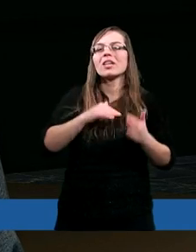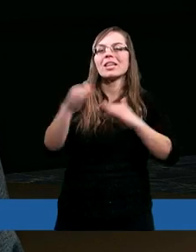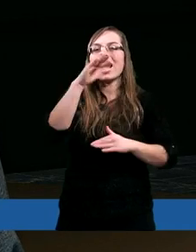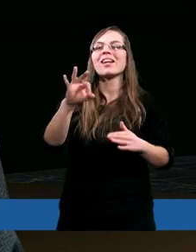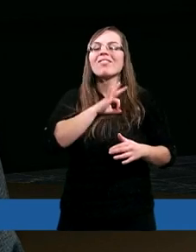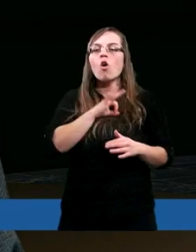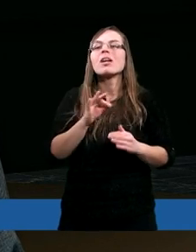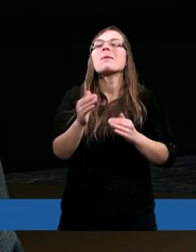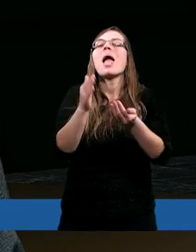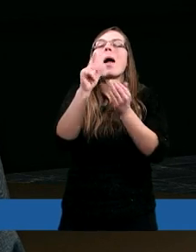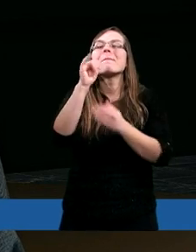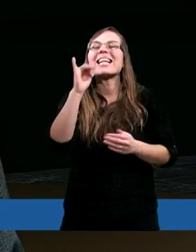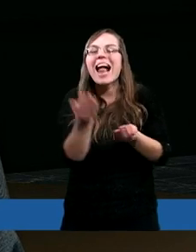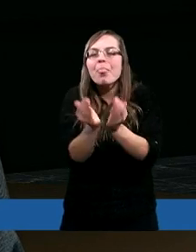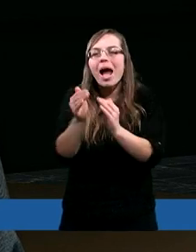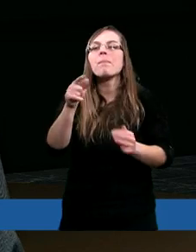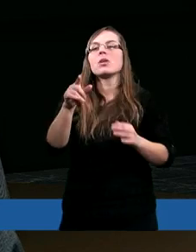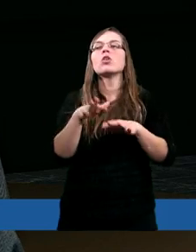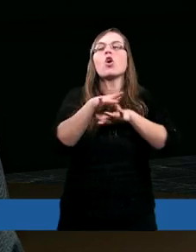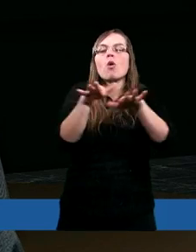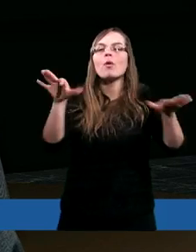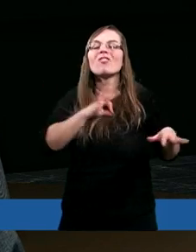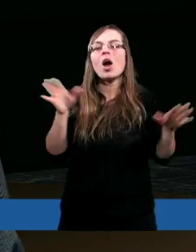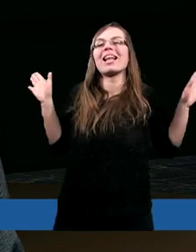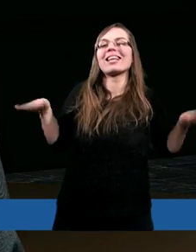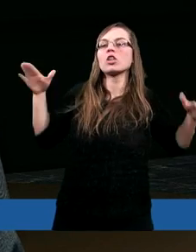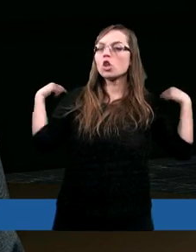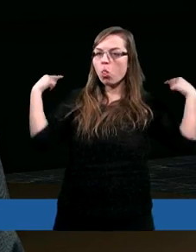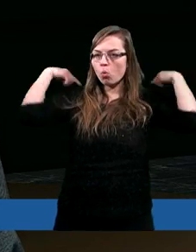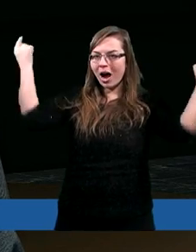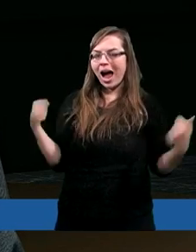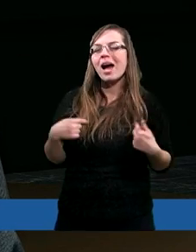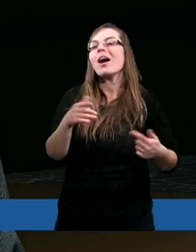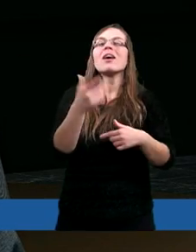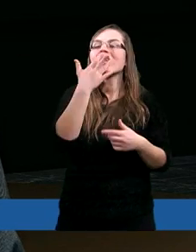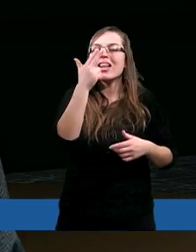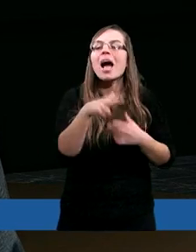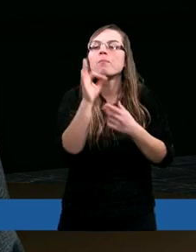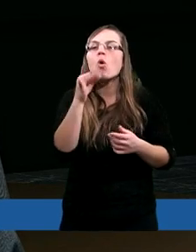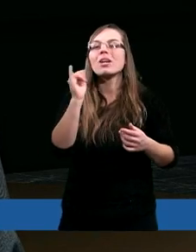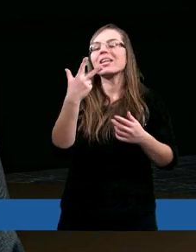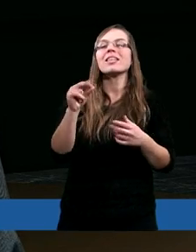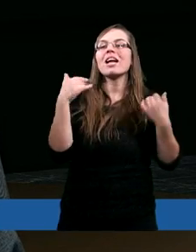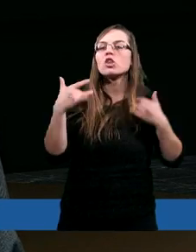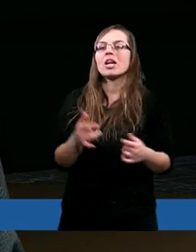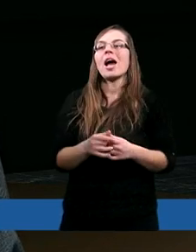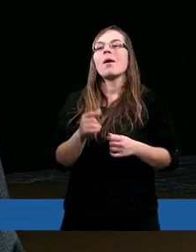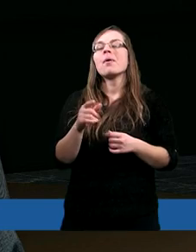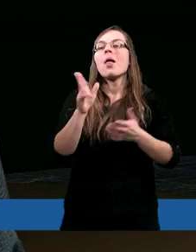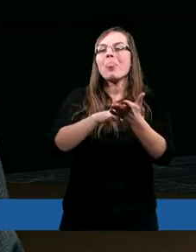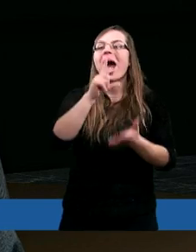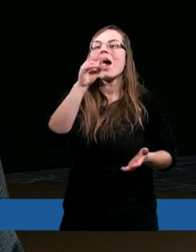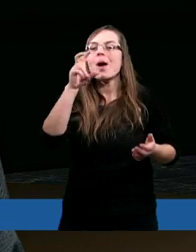swoimi pisklętami, rozpościera swoje skrzydła, bierze na nie młode i niesie je na